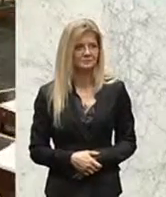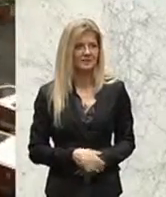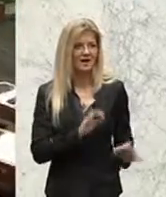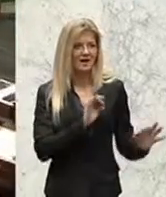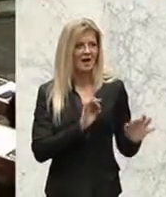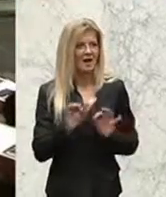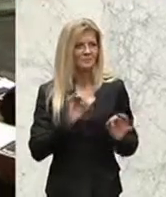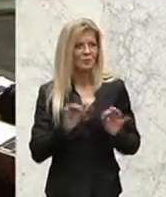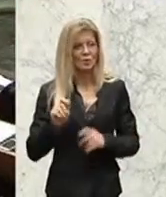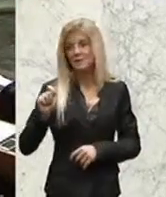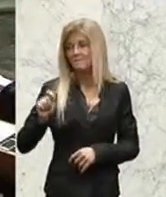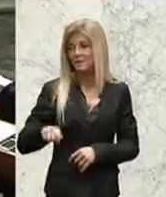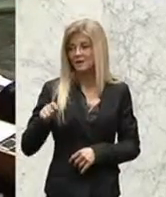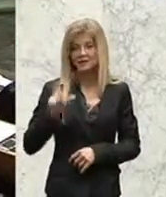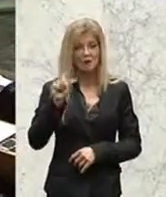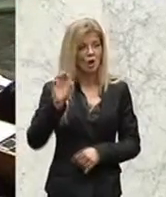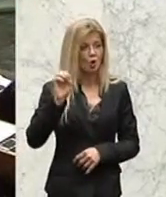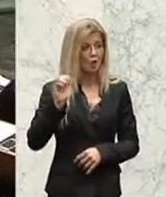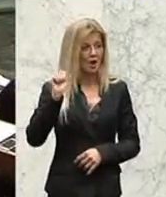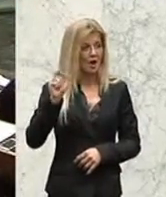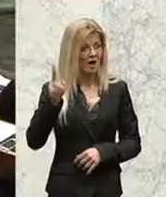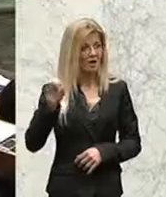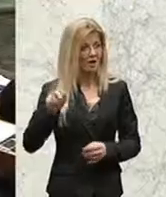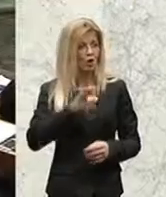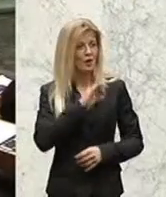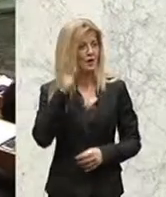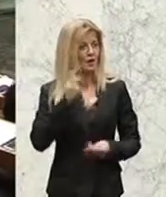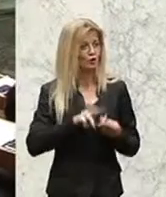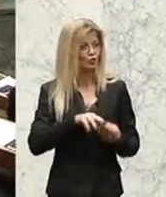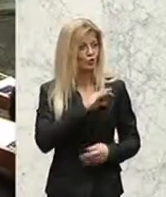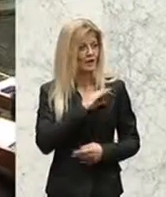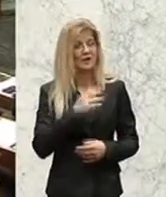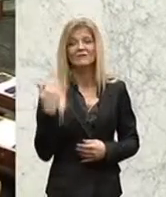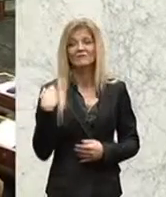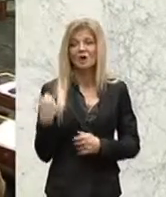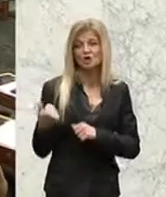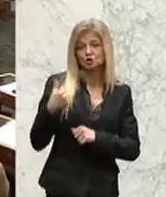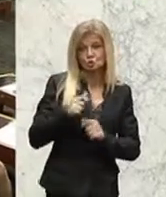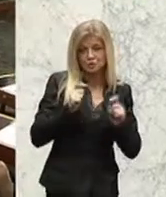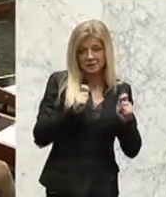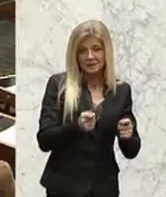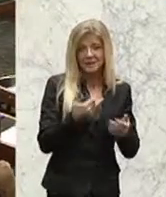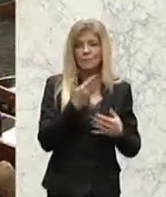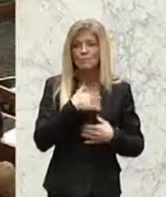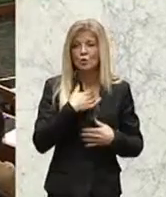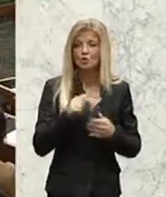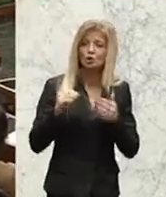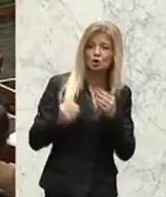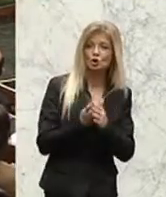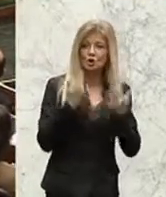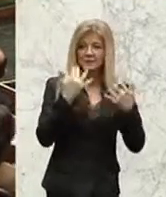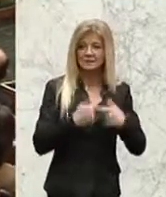Abgeordneten Magister Lohacker, Kolleginnen und Kollegen, haben einen Zusatzantrag eingebracht, der sich auf die Einfügung einer neuen Ziffer